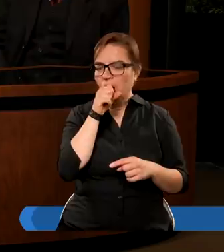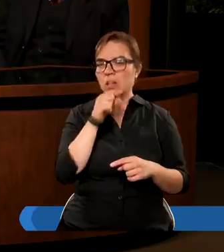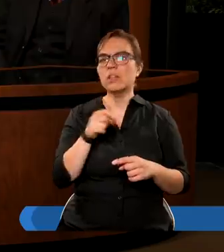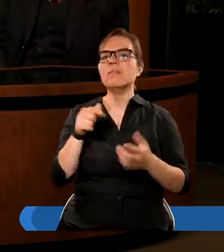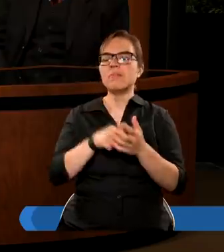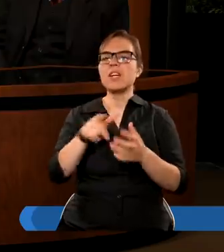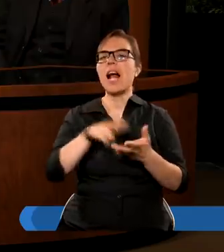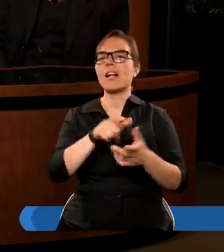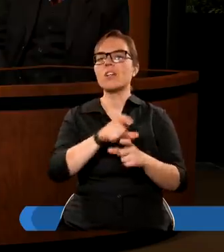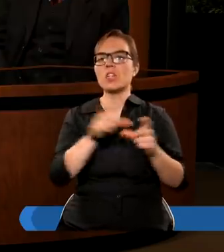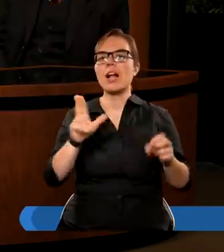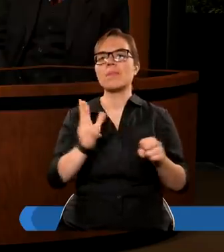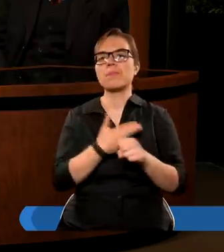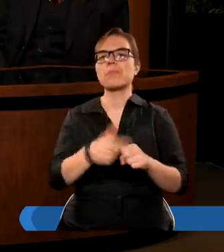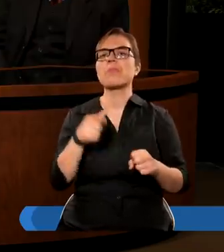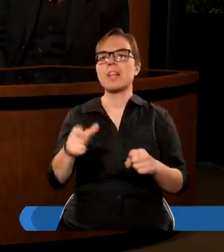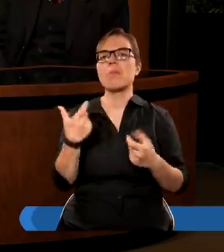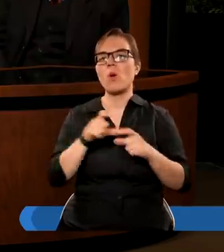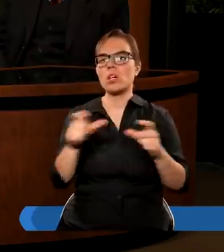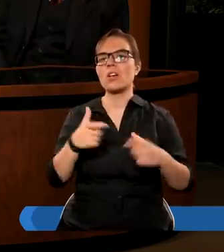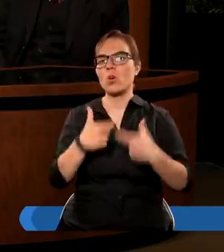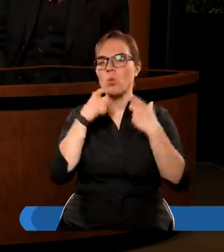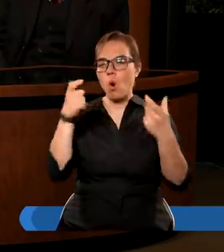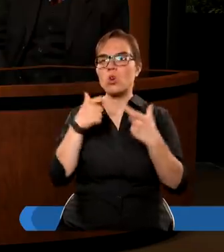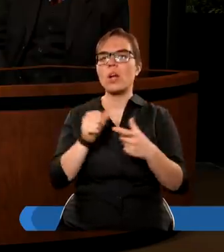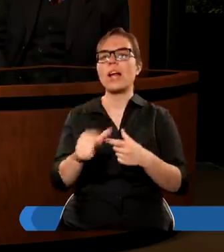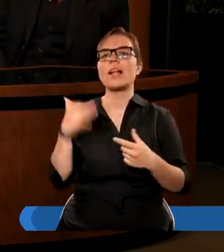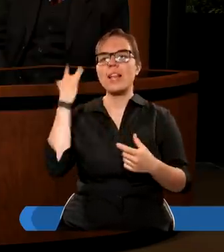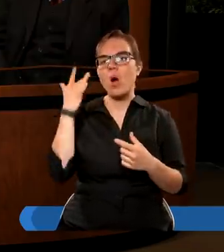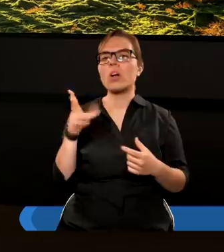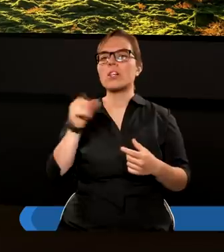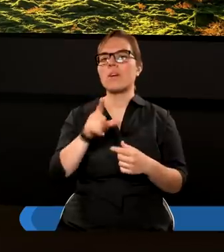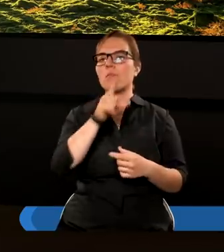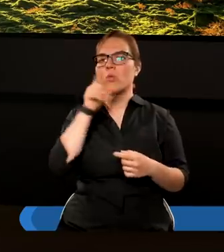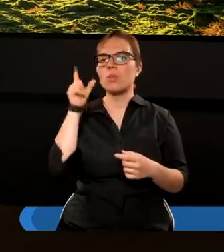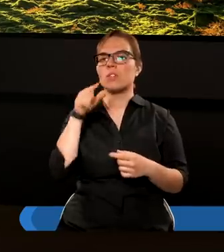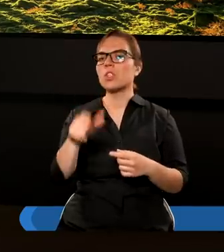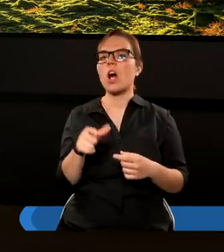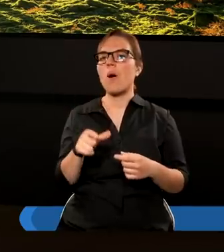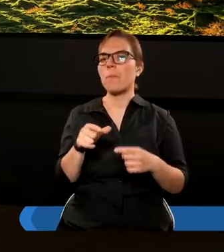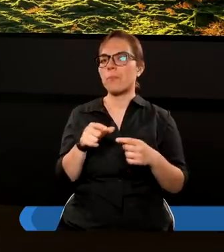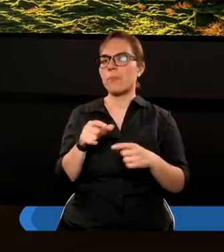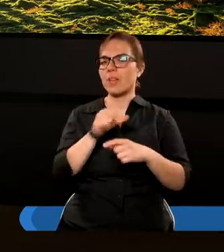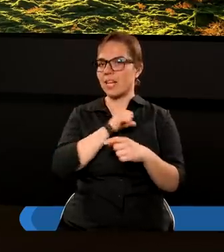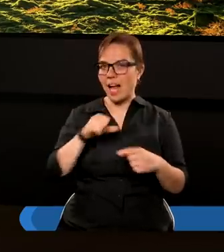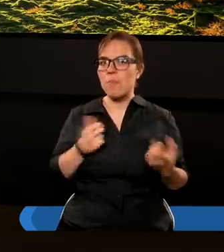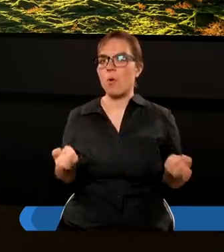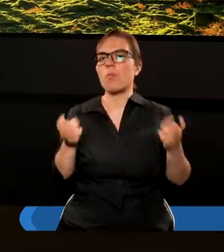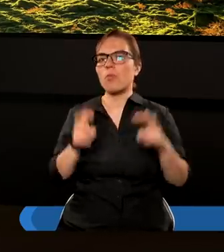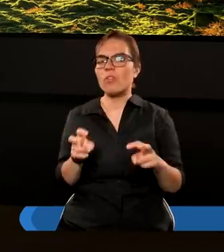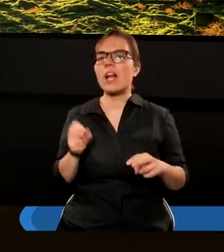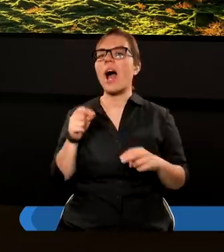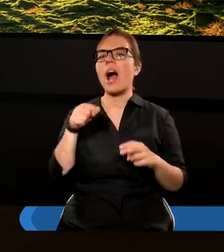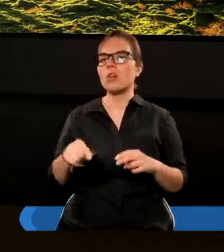na nasz czas, kiedy tak powszechnie głoszona jest teoria ewolucji, że to samo powstało,